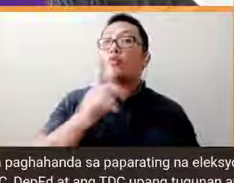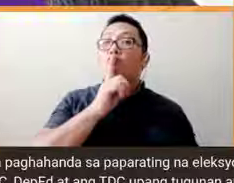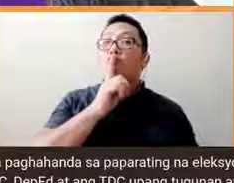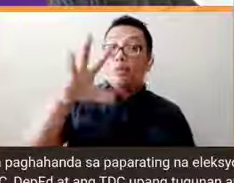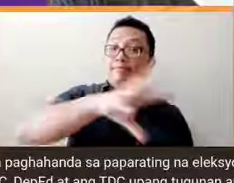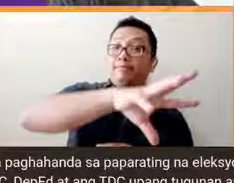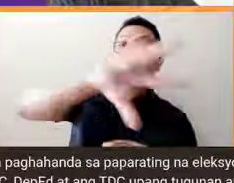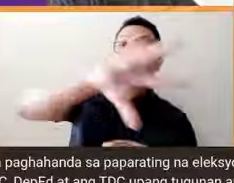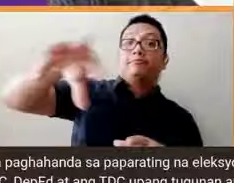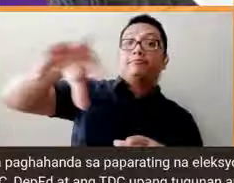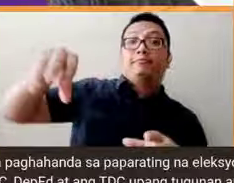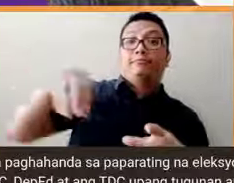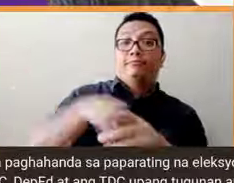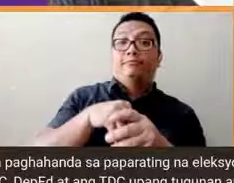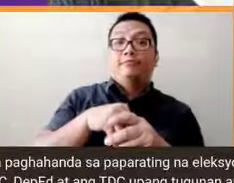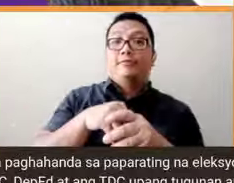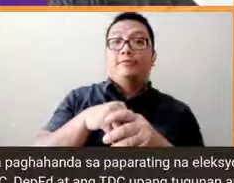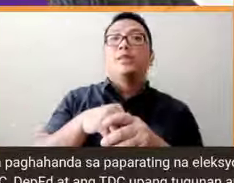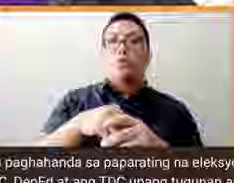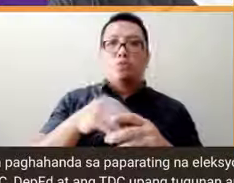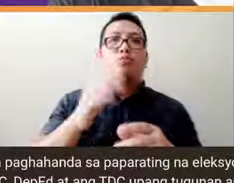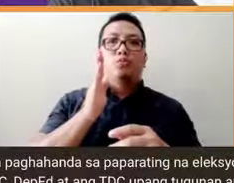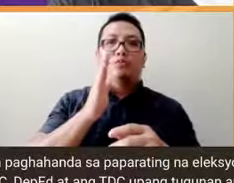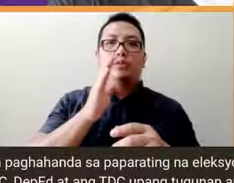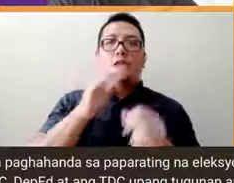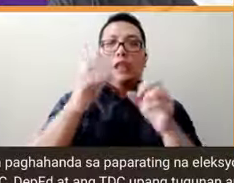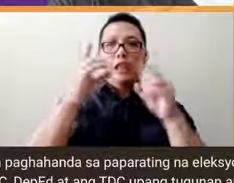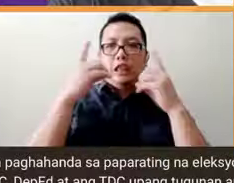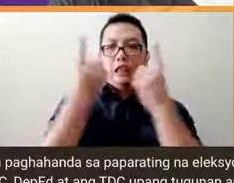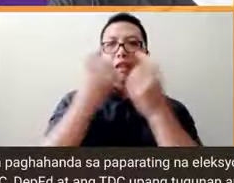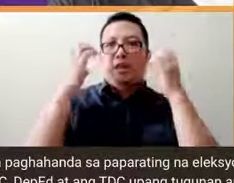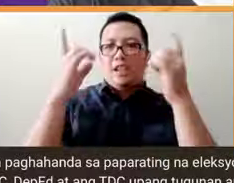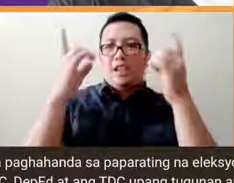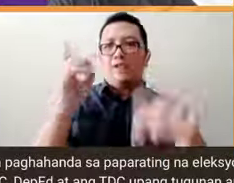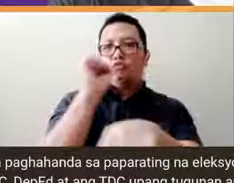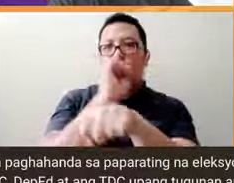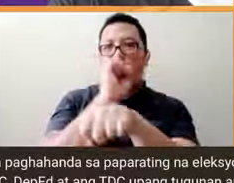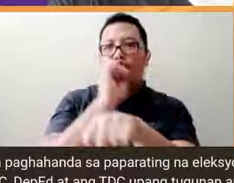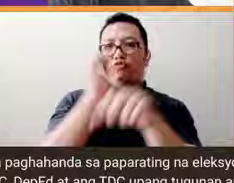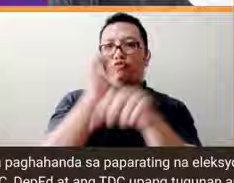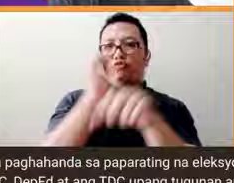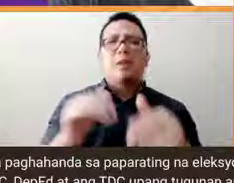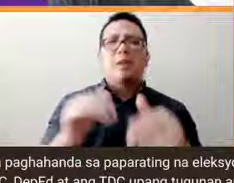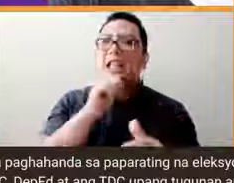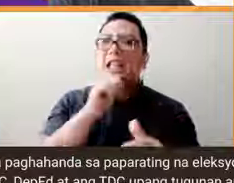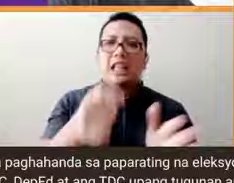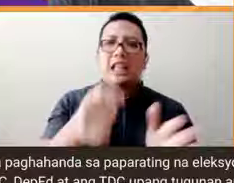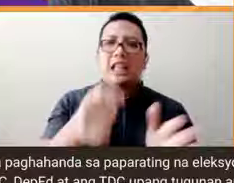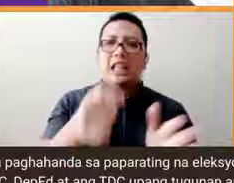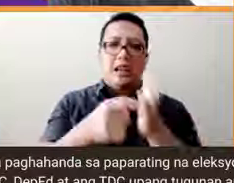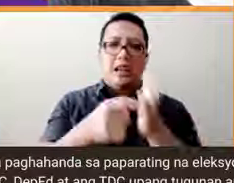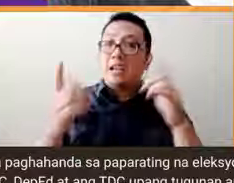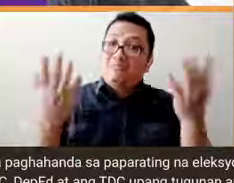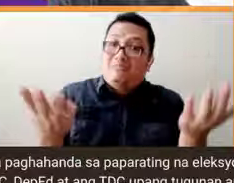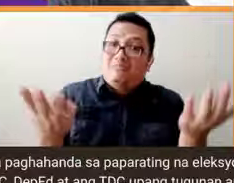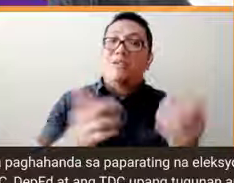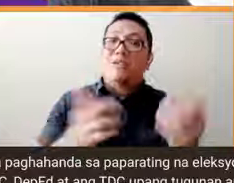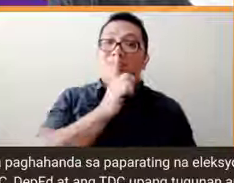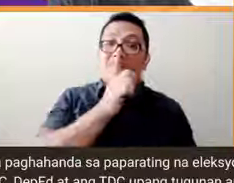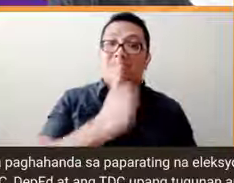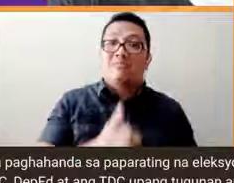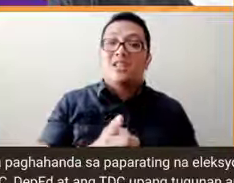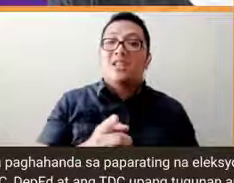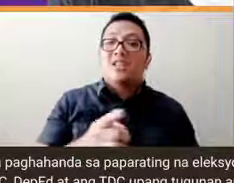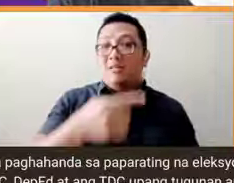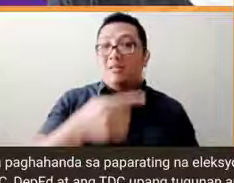election halos halos lang ito mga different people although hindi naman required pero syempre dahil hindi naman